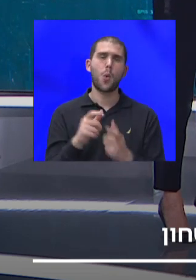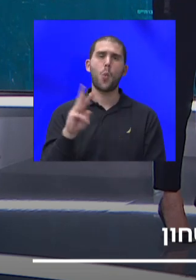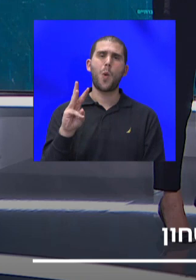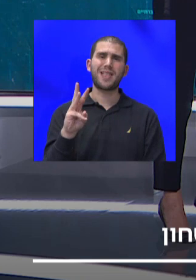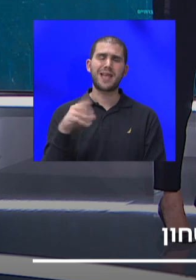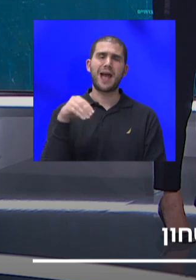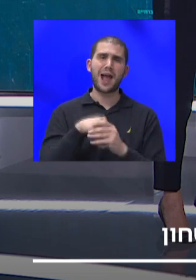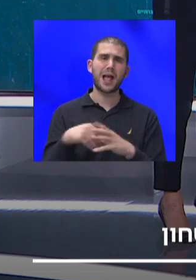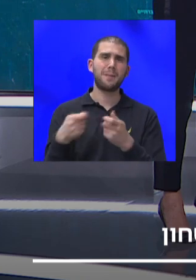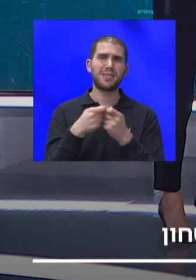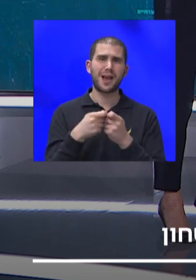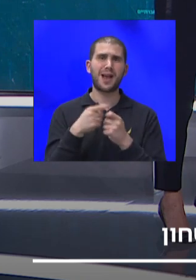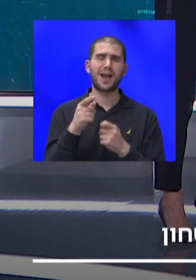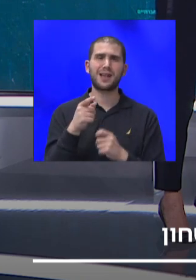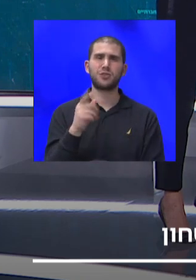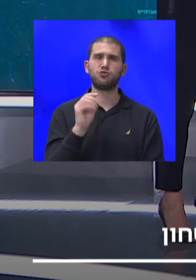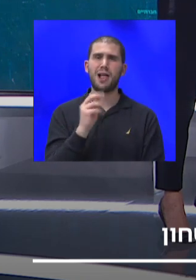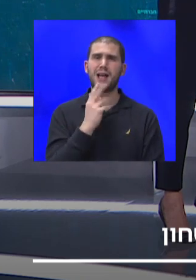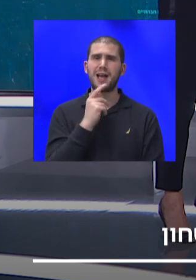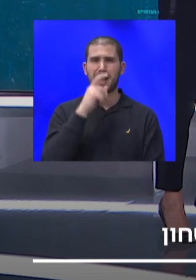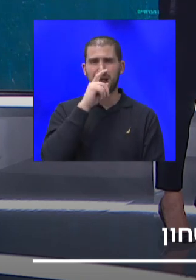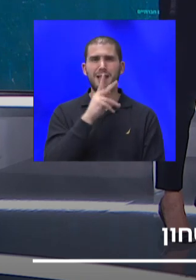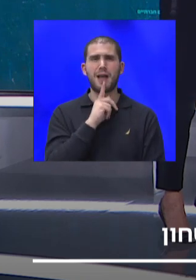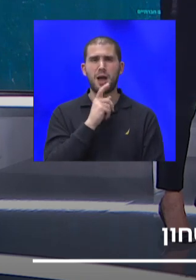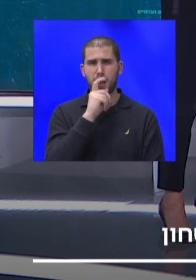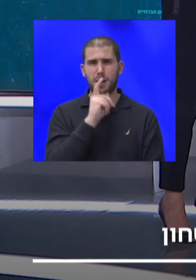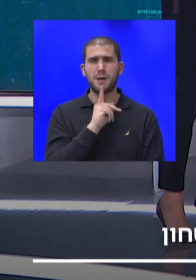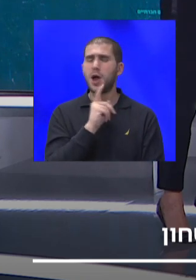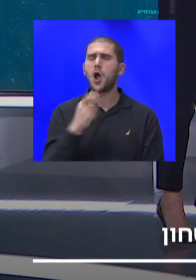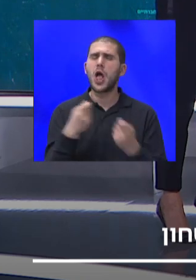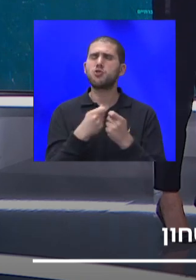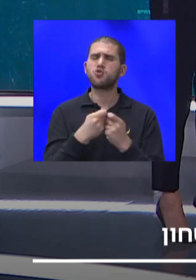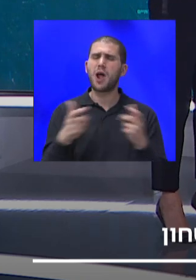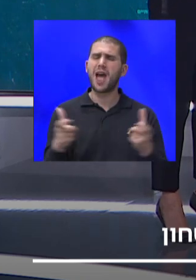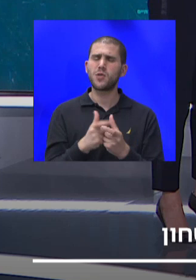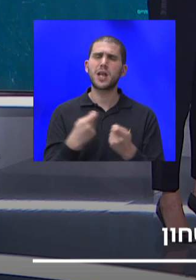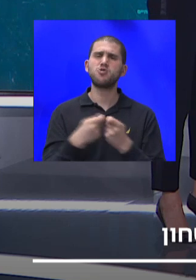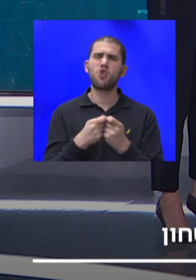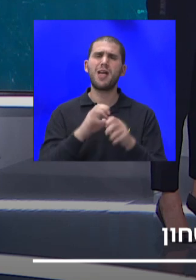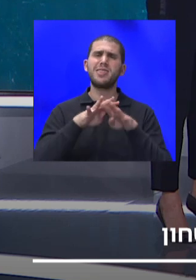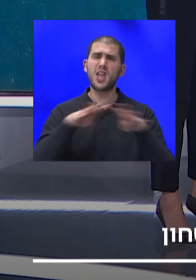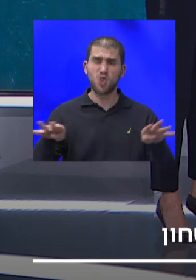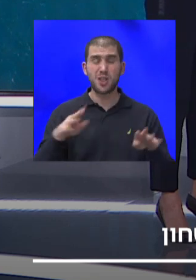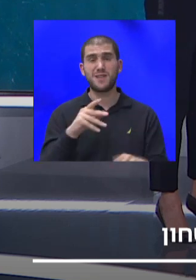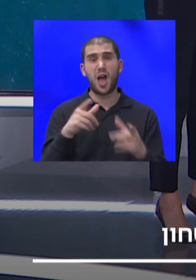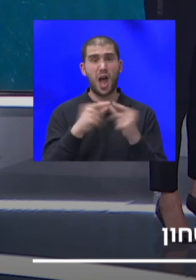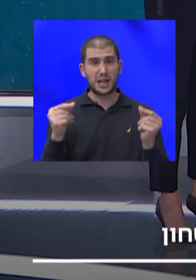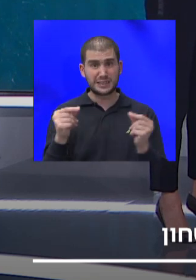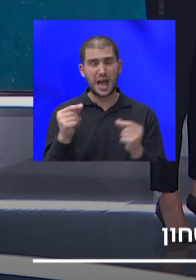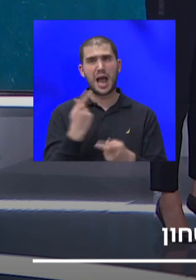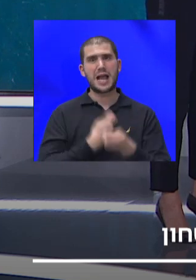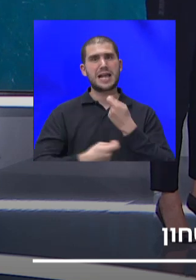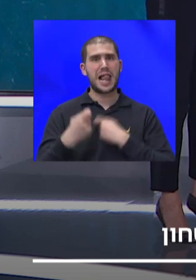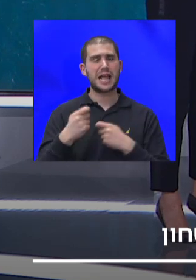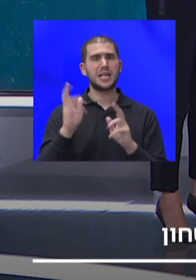הקטארי, אבל זה לא קשור לכמה חברות יש, זה קשור לתשתיות, ובעזה הכלכלי הוא המדיני. כלומר, יש שם תשתיות של ג'י